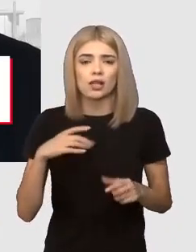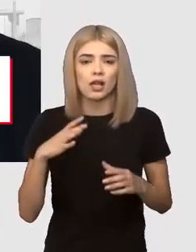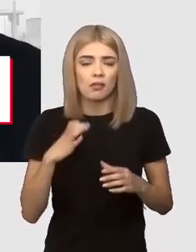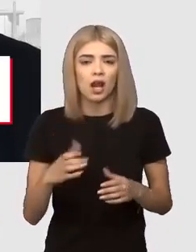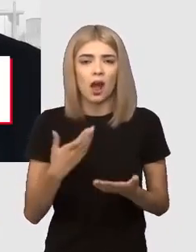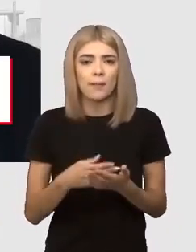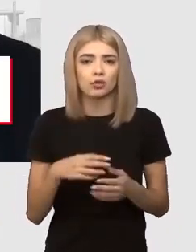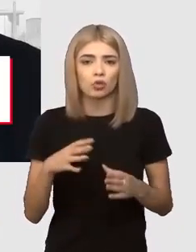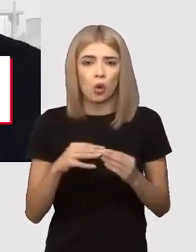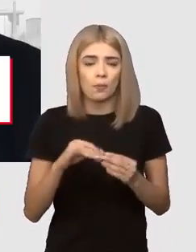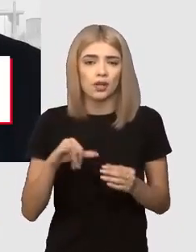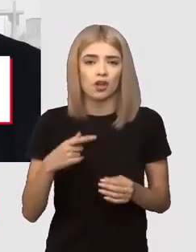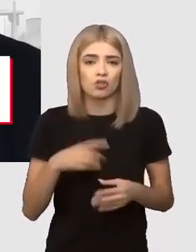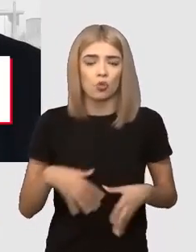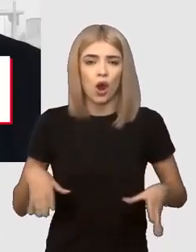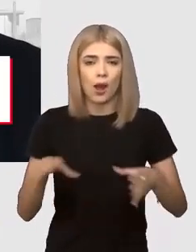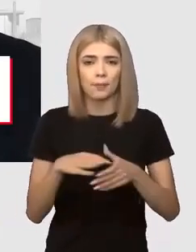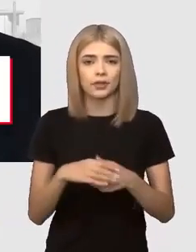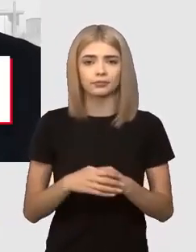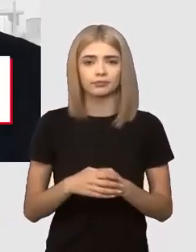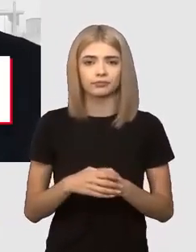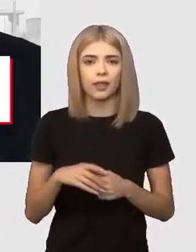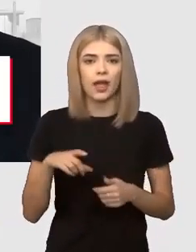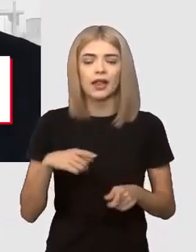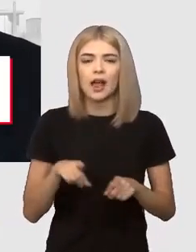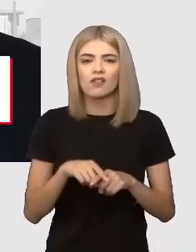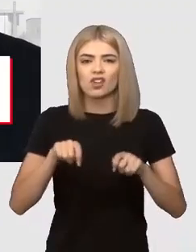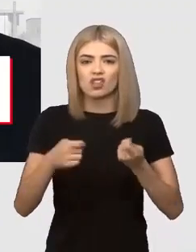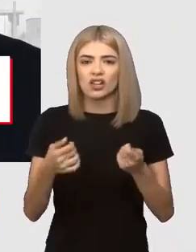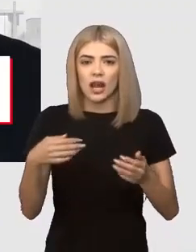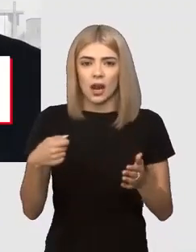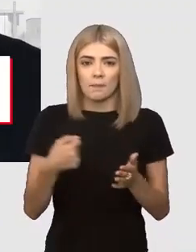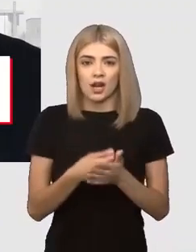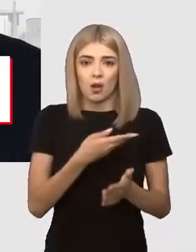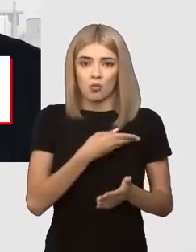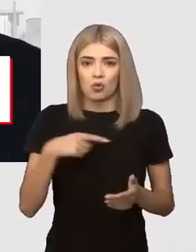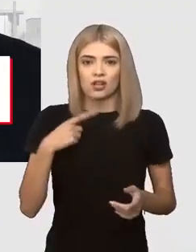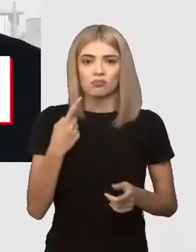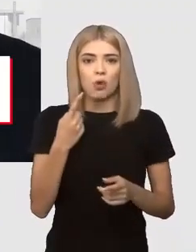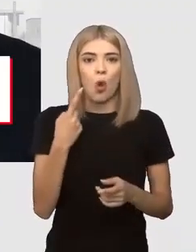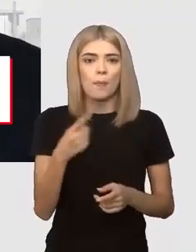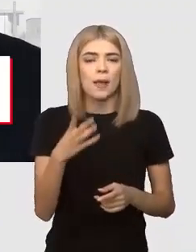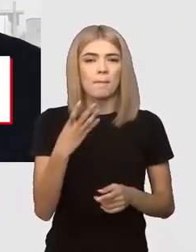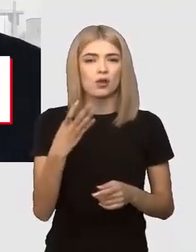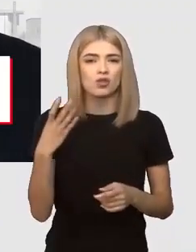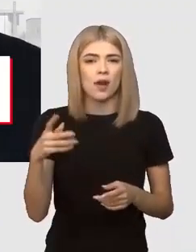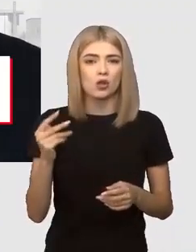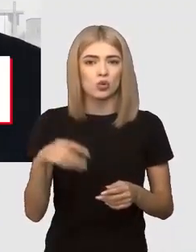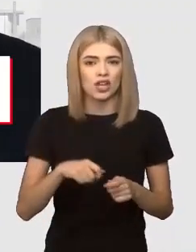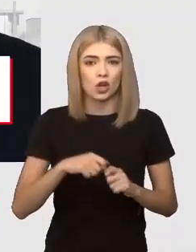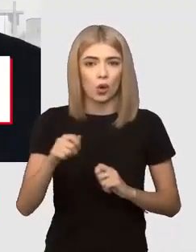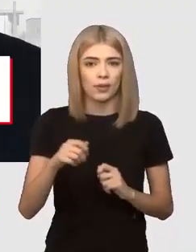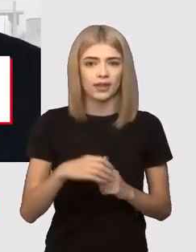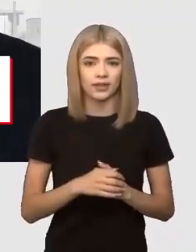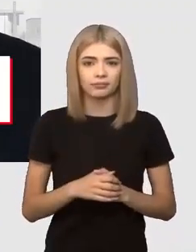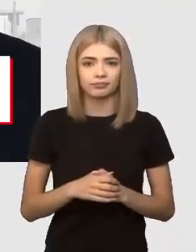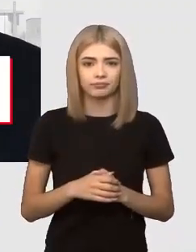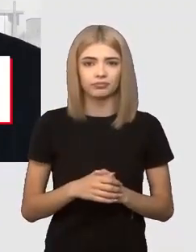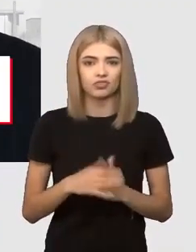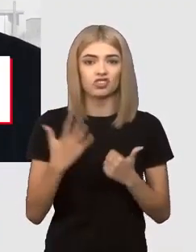noi toată această situație. De la centrala Zaporojie până la București sunt 1044 de